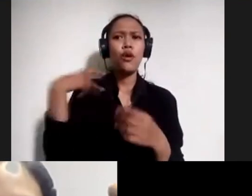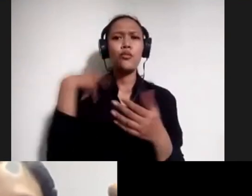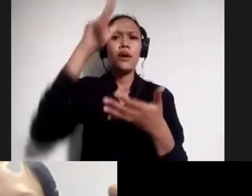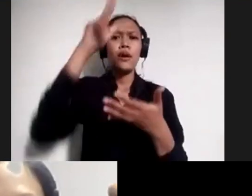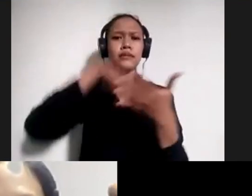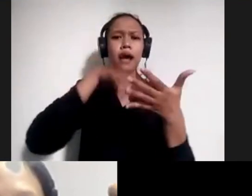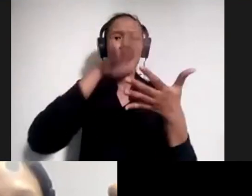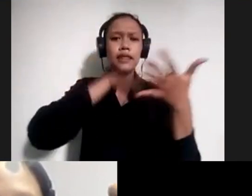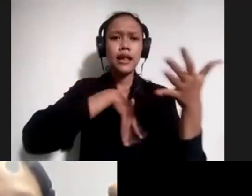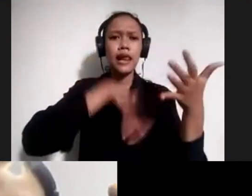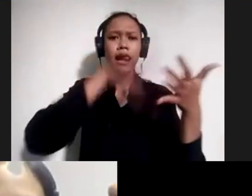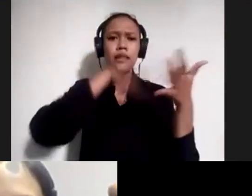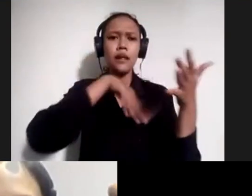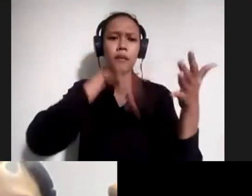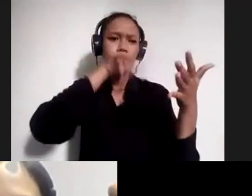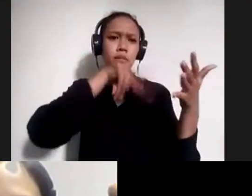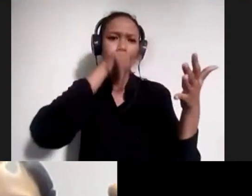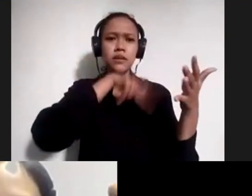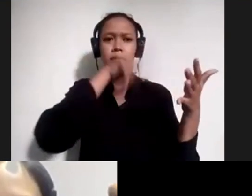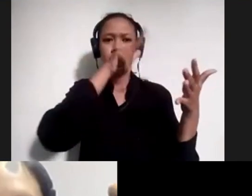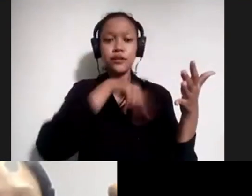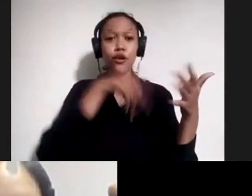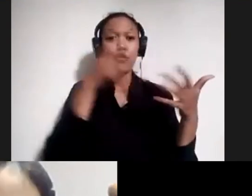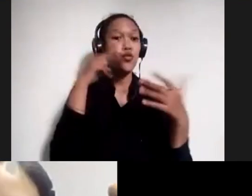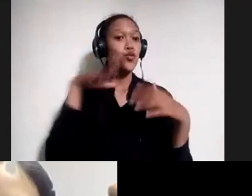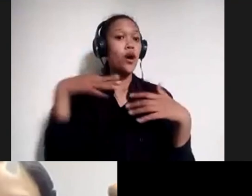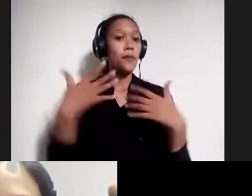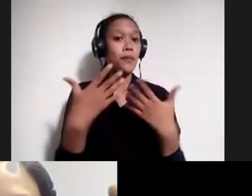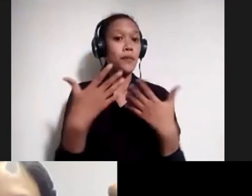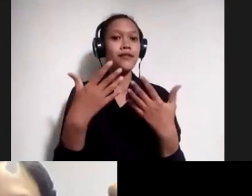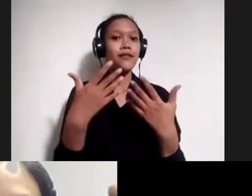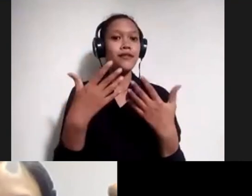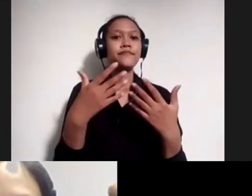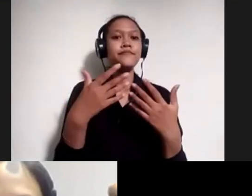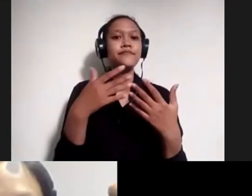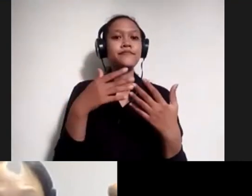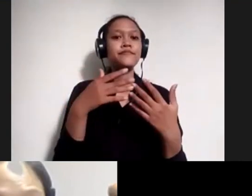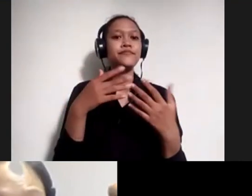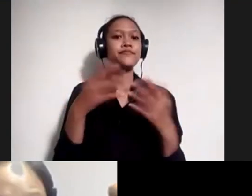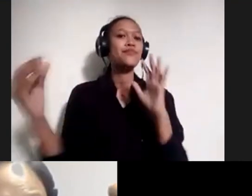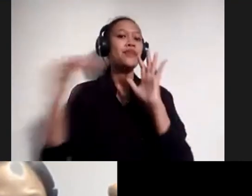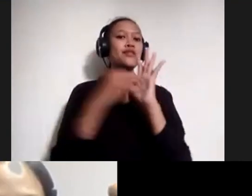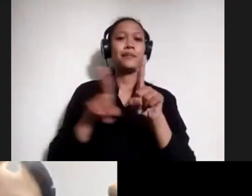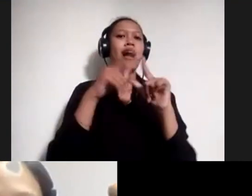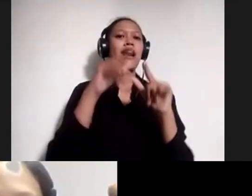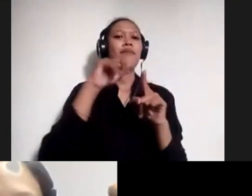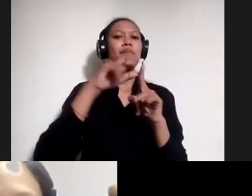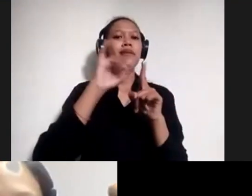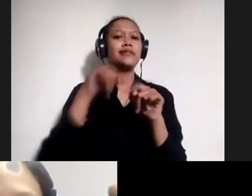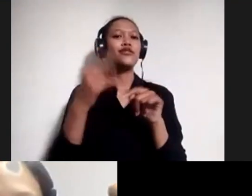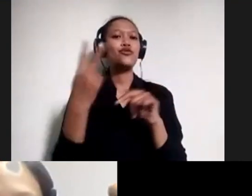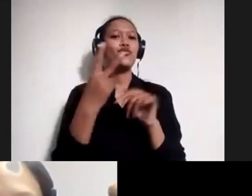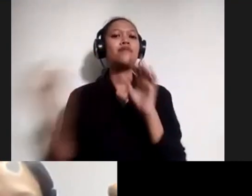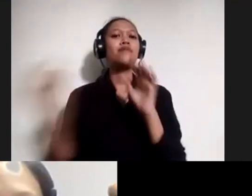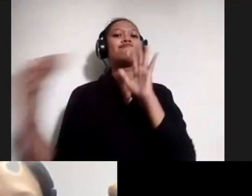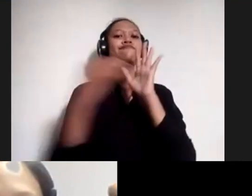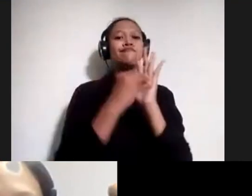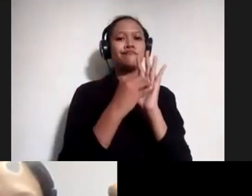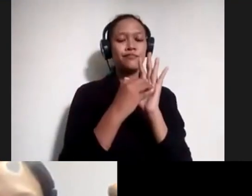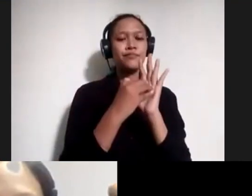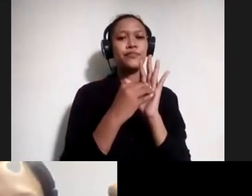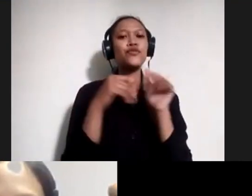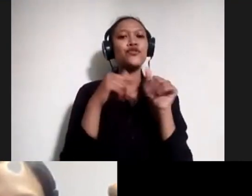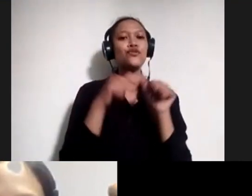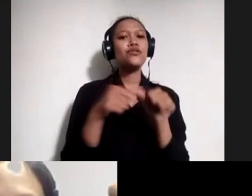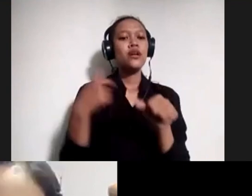solider untuk kita masukkan, kita link back ke website AIPJ2, kemudian juga beberapa, kalau